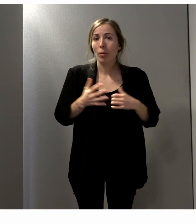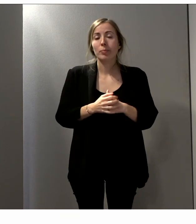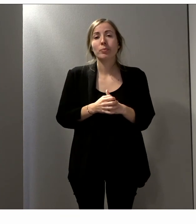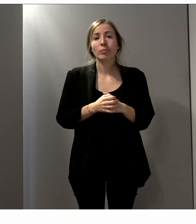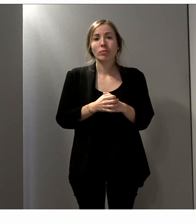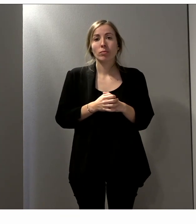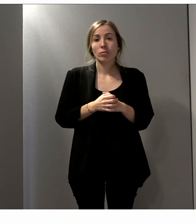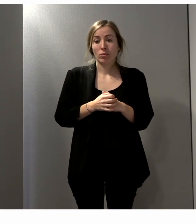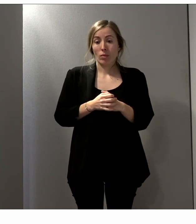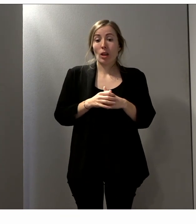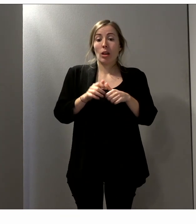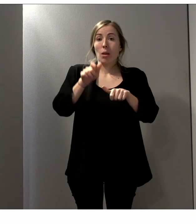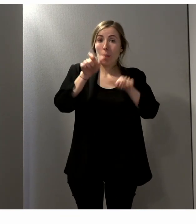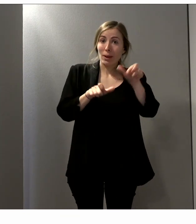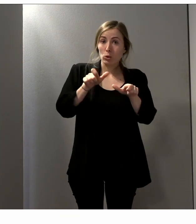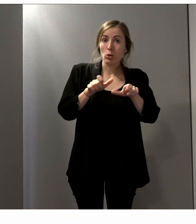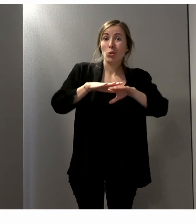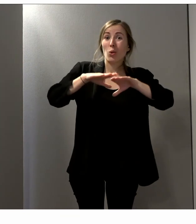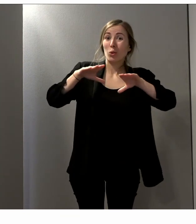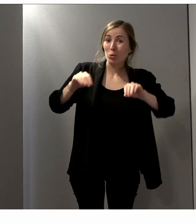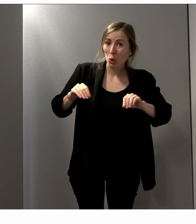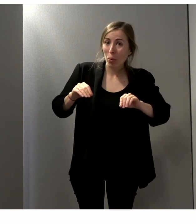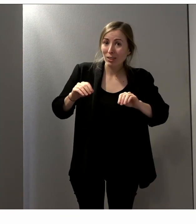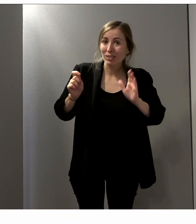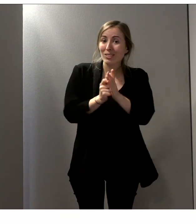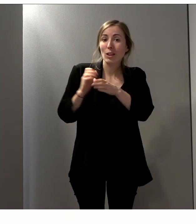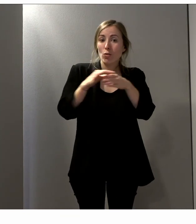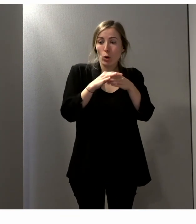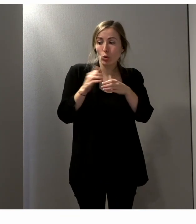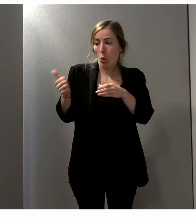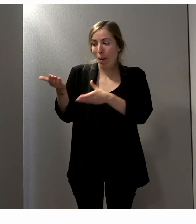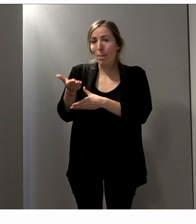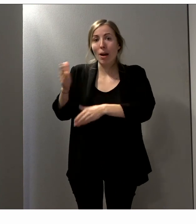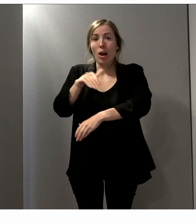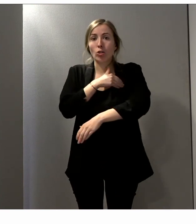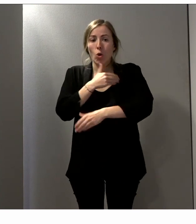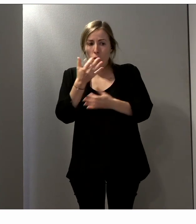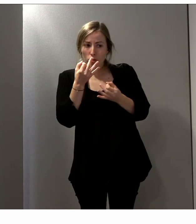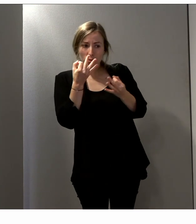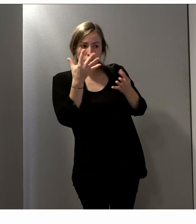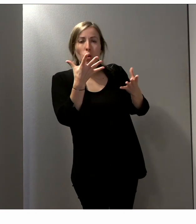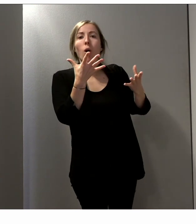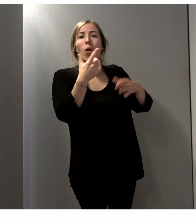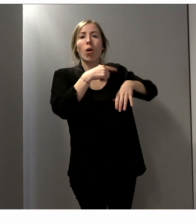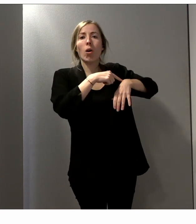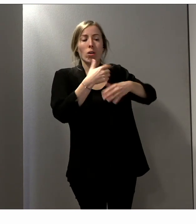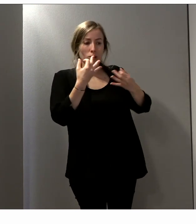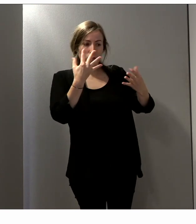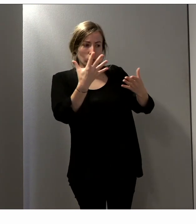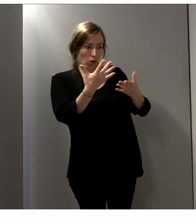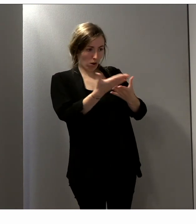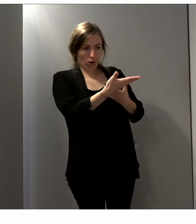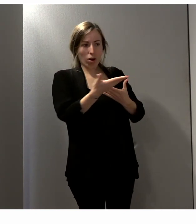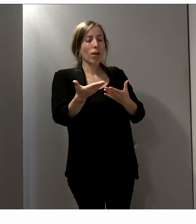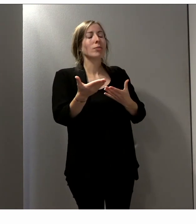être le jour J en situation puissent avoir le temps aussi d'intégrer, en fait, ces